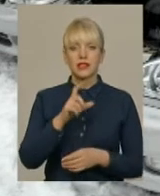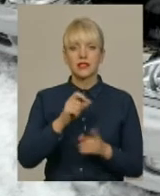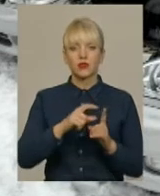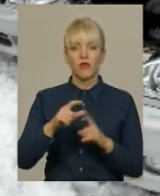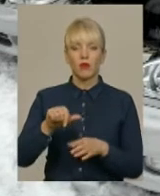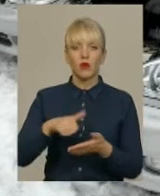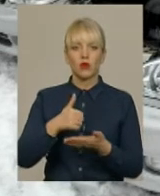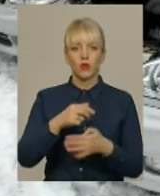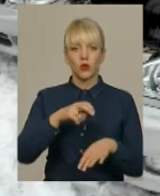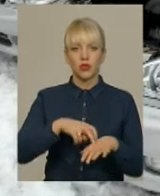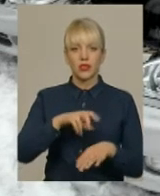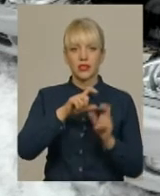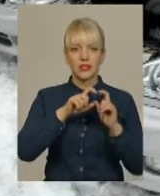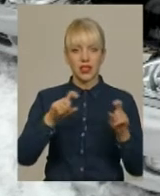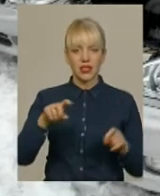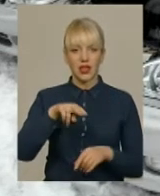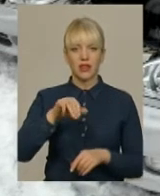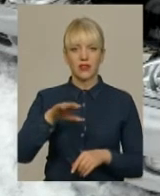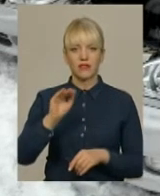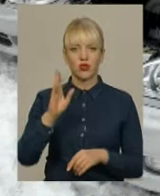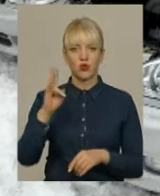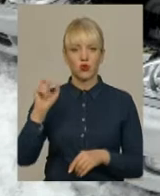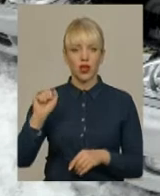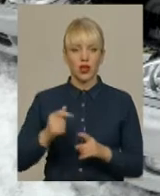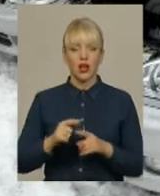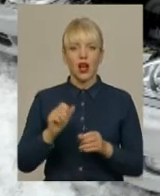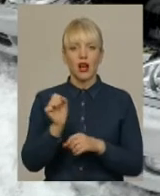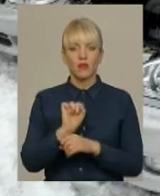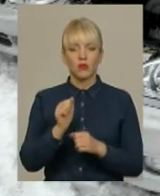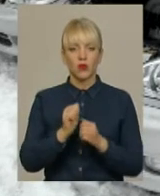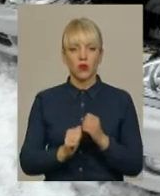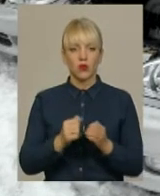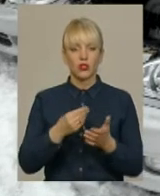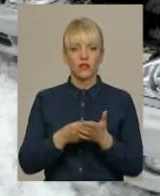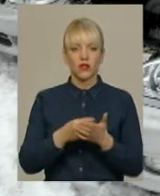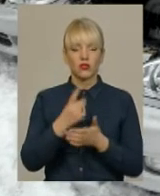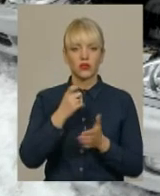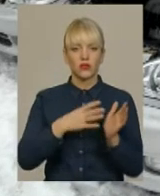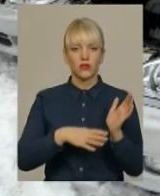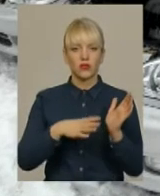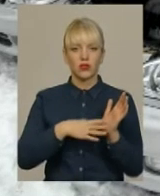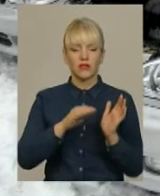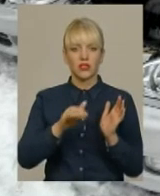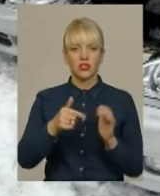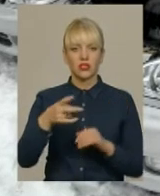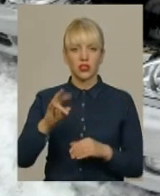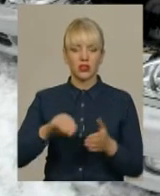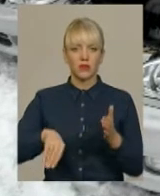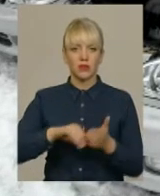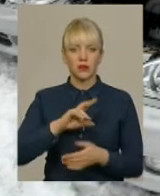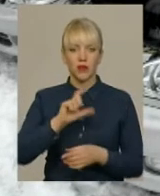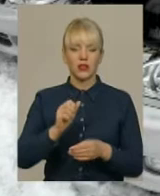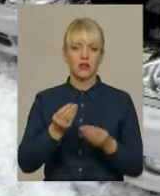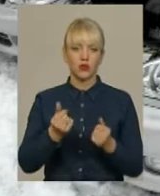словами головного лікаря закладу Сергія Літвинчука, автомобілі кожен вартістю 199 тисяч гривень придбали за кошти